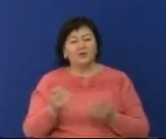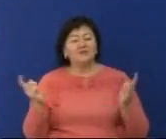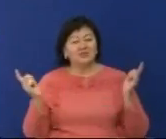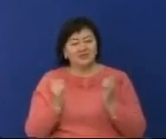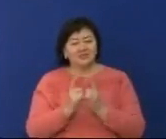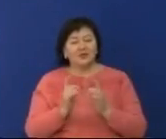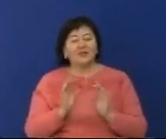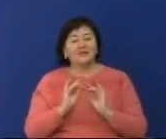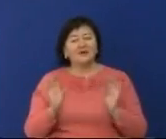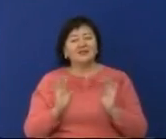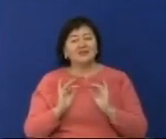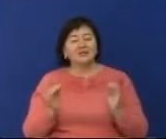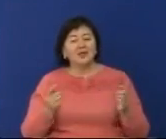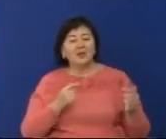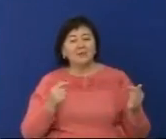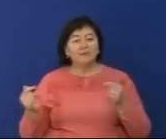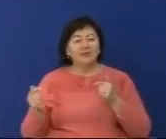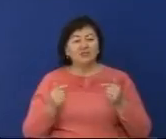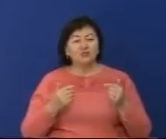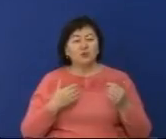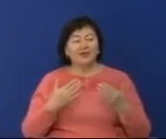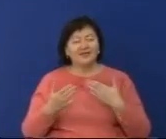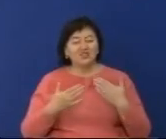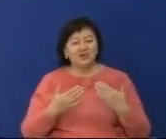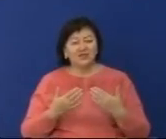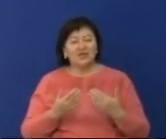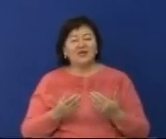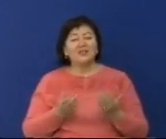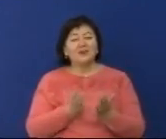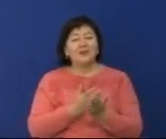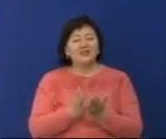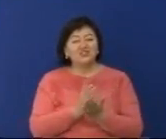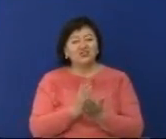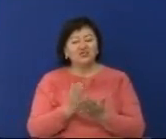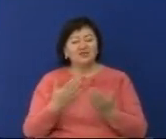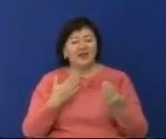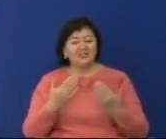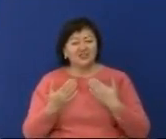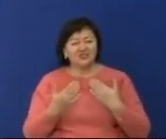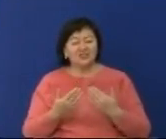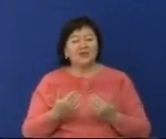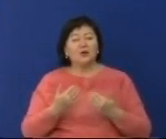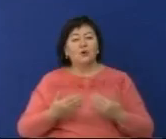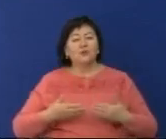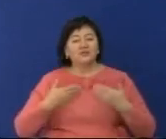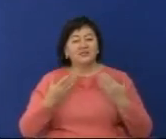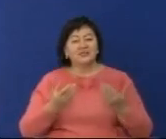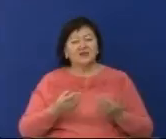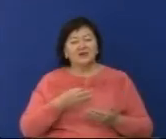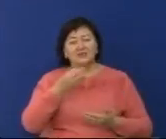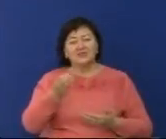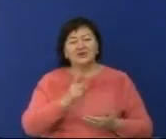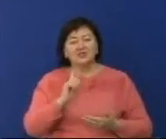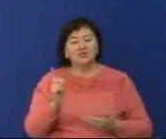этносаралық қатнастар саласындағы мемлекеттік саясат мәселесі талқыланды. Ламберто Заниер Мұрза мемлекеттің